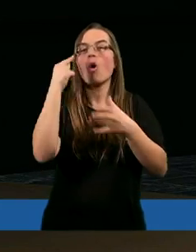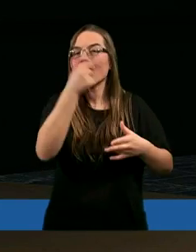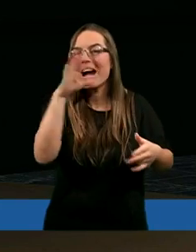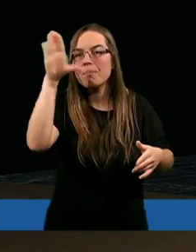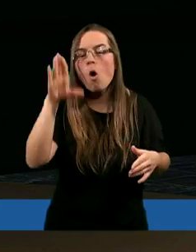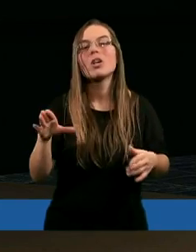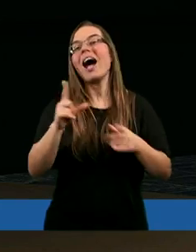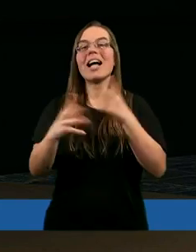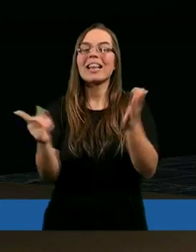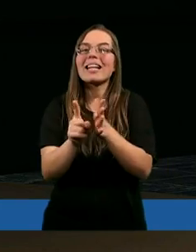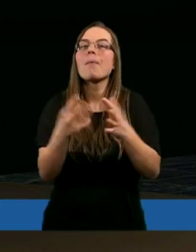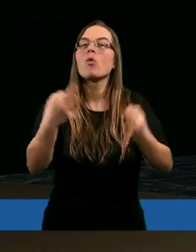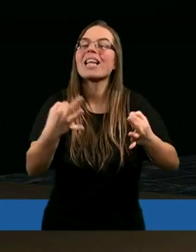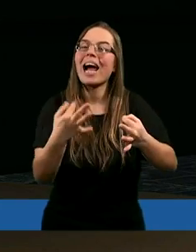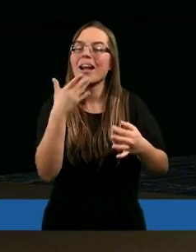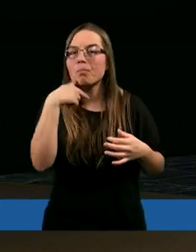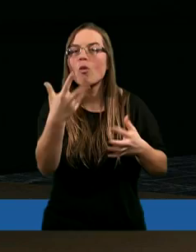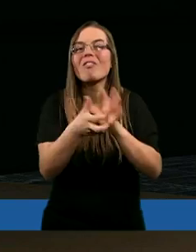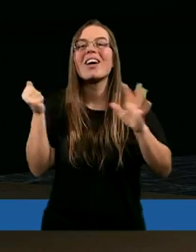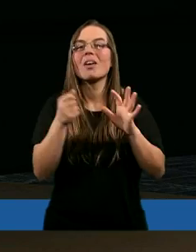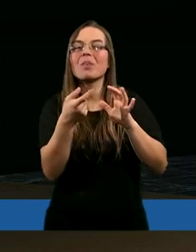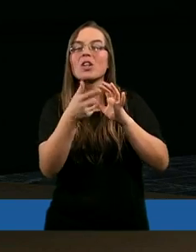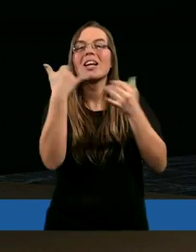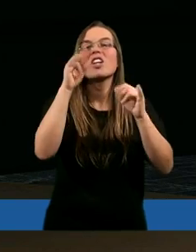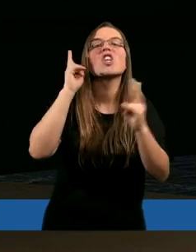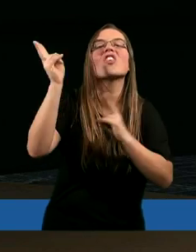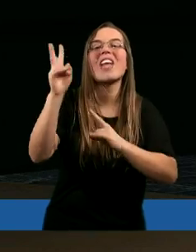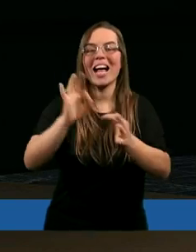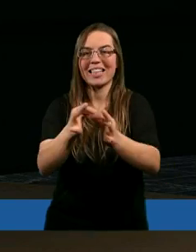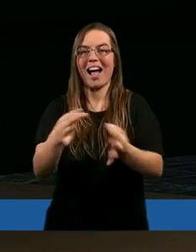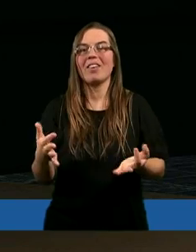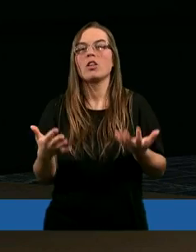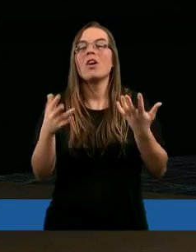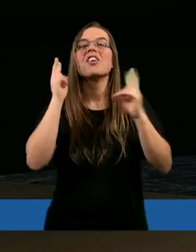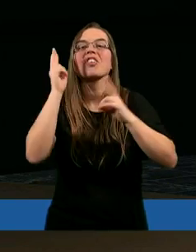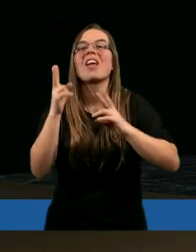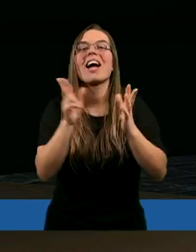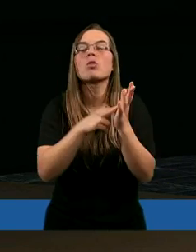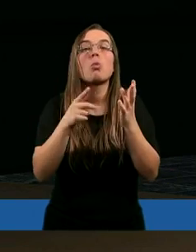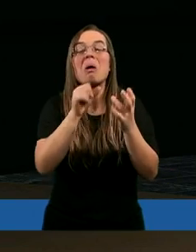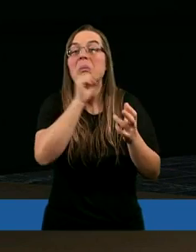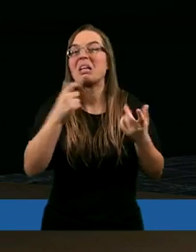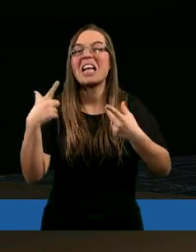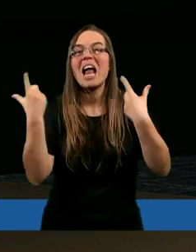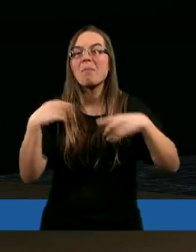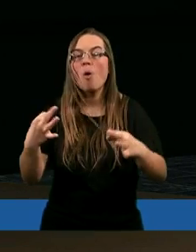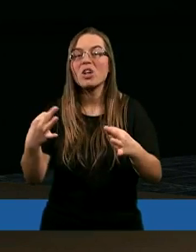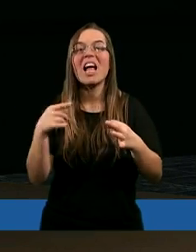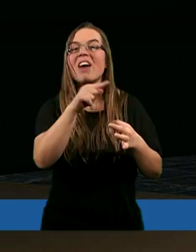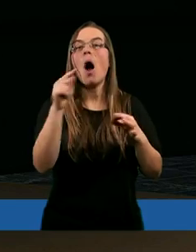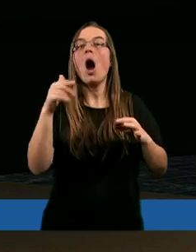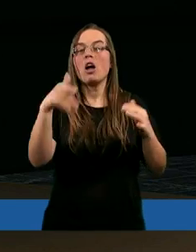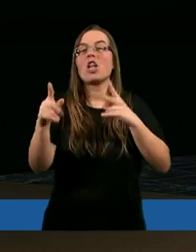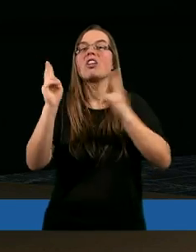weźmy teraz nawet te kataklizmy, czy nawet śnieg, śnieg w Afryce, w której nigdy by się człowiek nie spodziewał, że w kraju